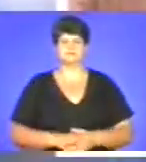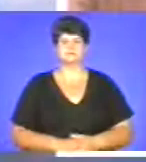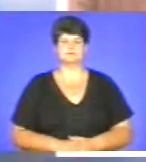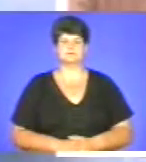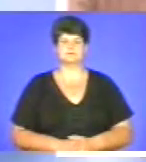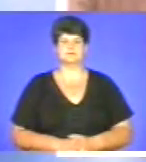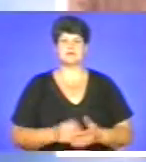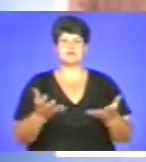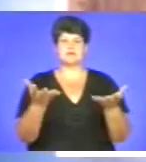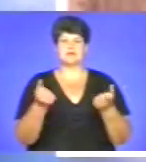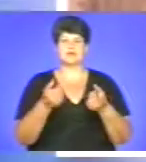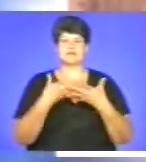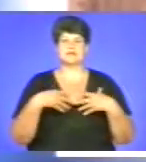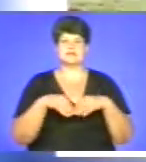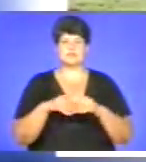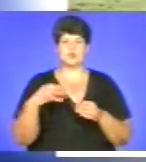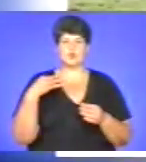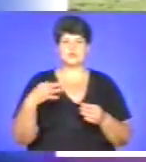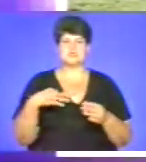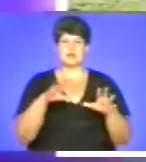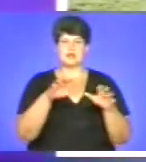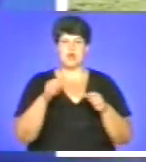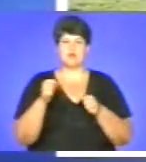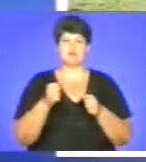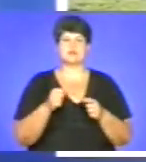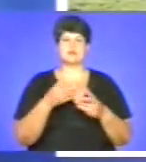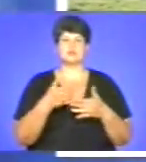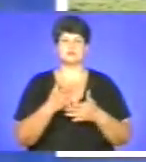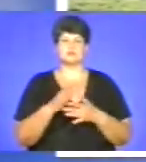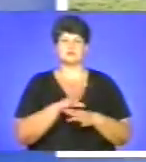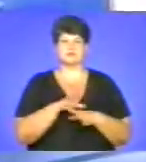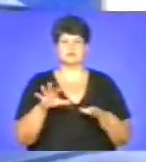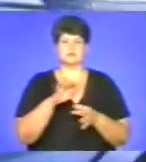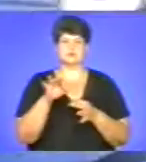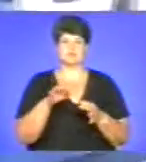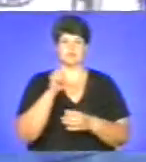Прийомні сім'ї та усиновлення – шлях до подолання сирідства в Україні.